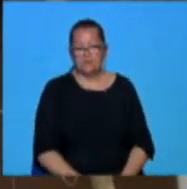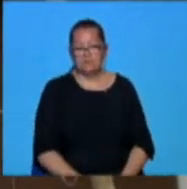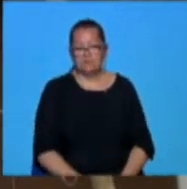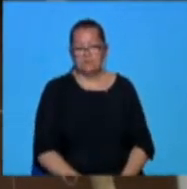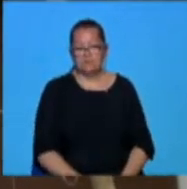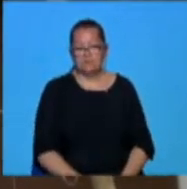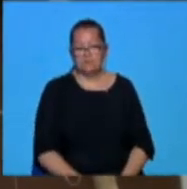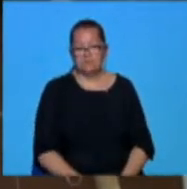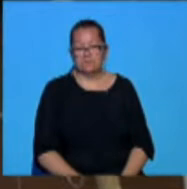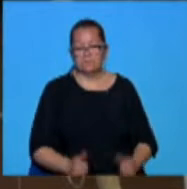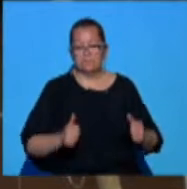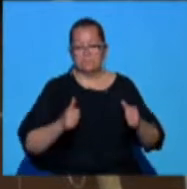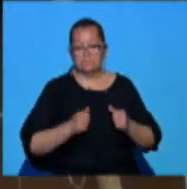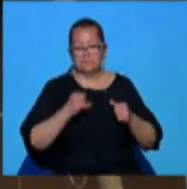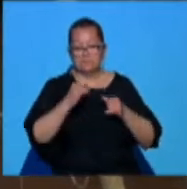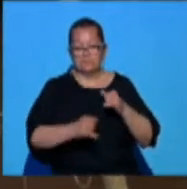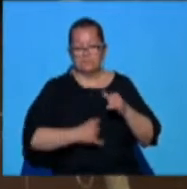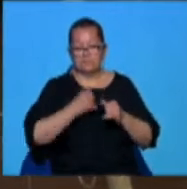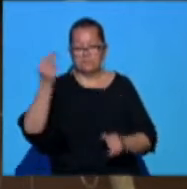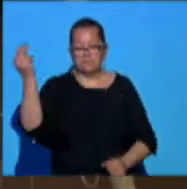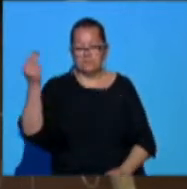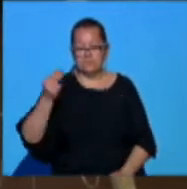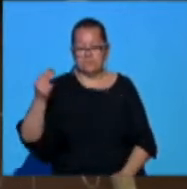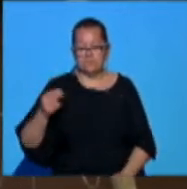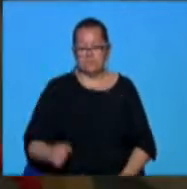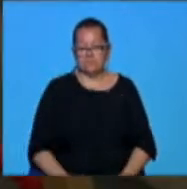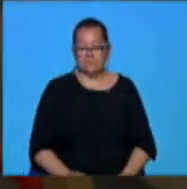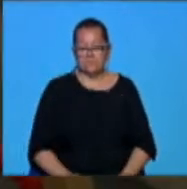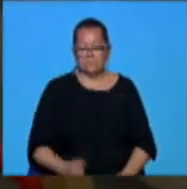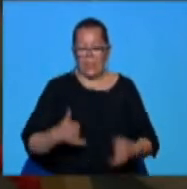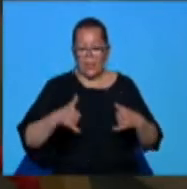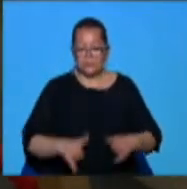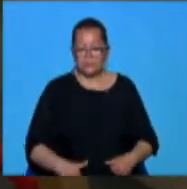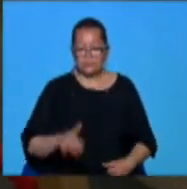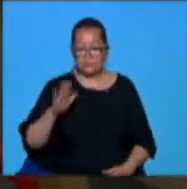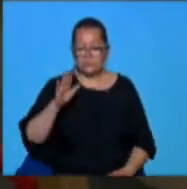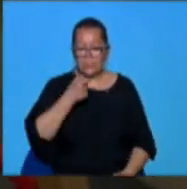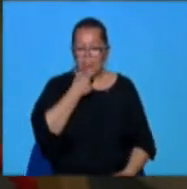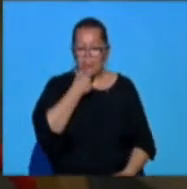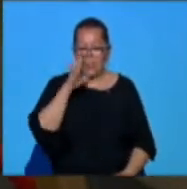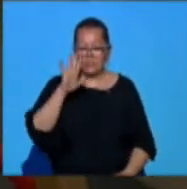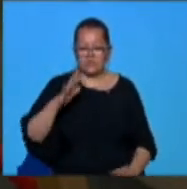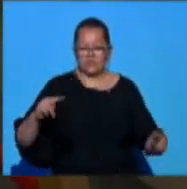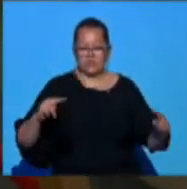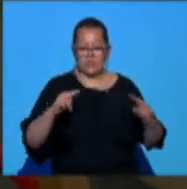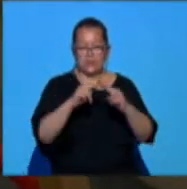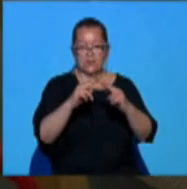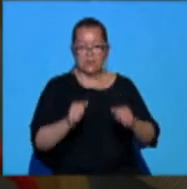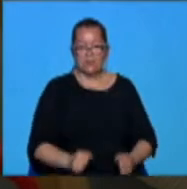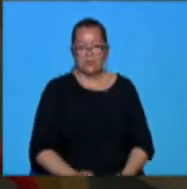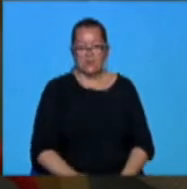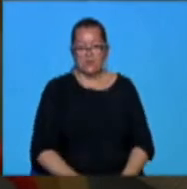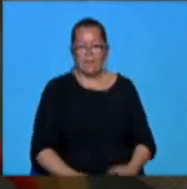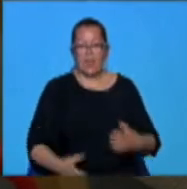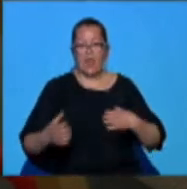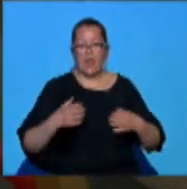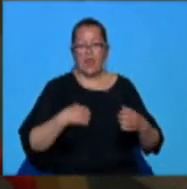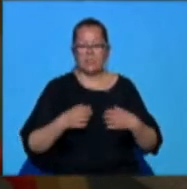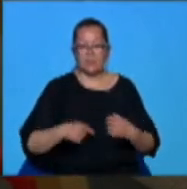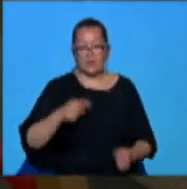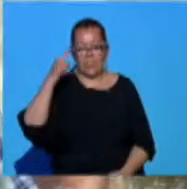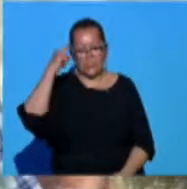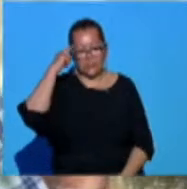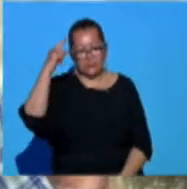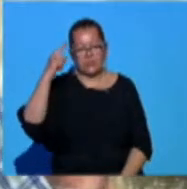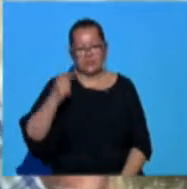asemănări. Tabăra internațională de pictură de la Nenciulești a ajuns anul acesta la cincea ediție. Fiind artiști, în general, noi ne